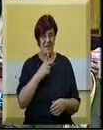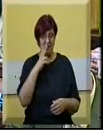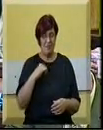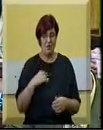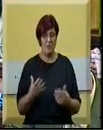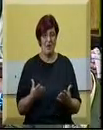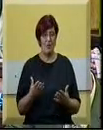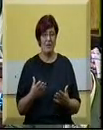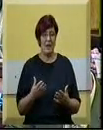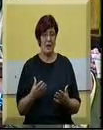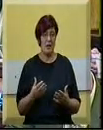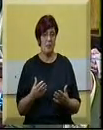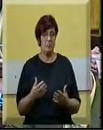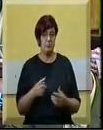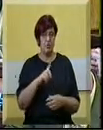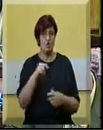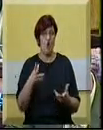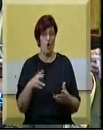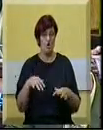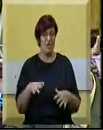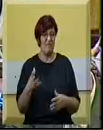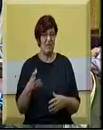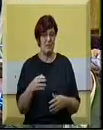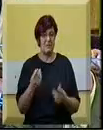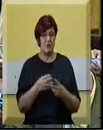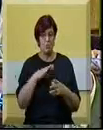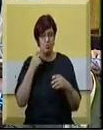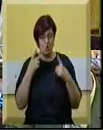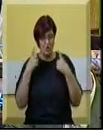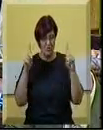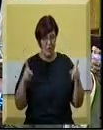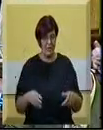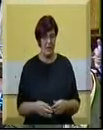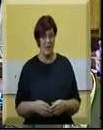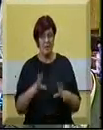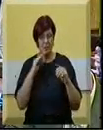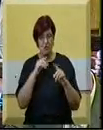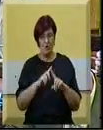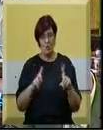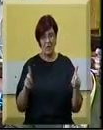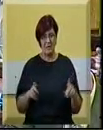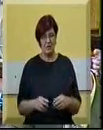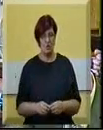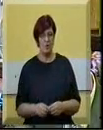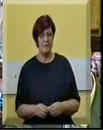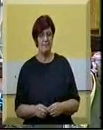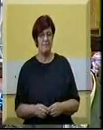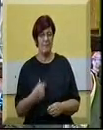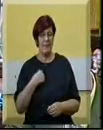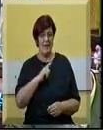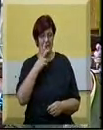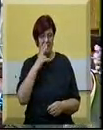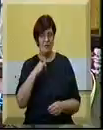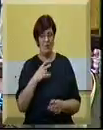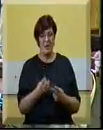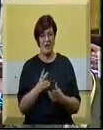Vojvodinu kao neki zološki vrt gde postoje različite neke grupacije, pa priču različite i tako dalje. Ja ne vidim